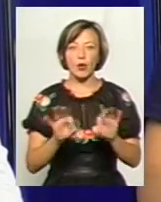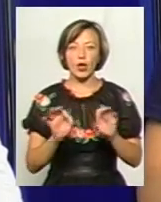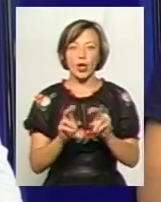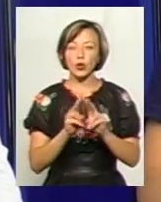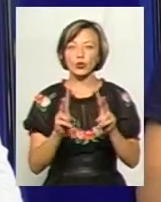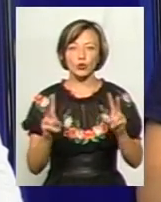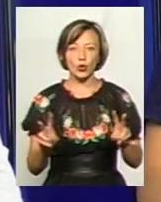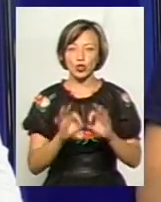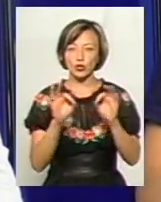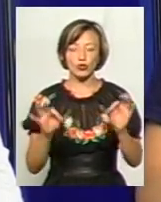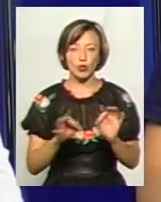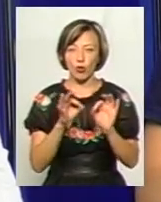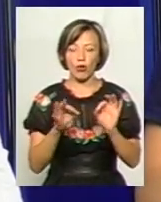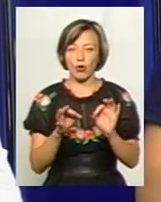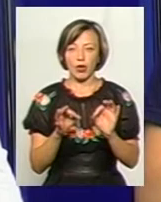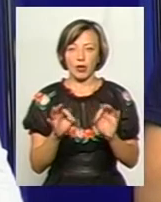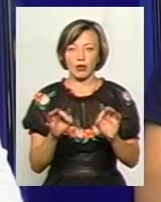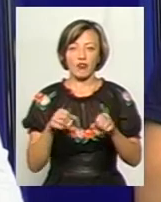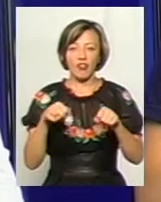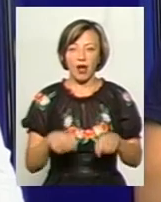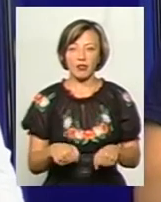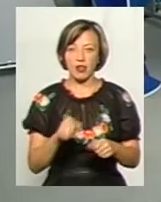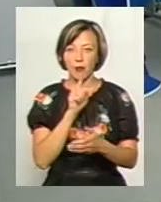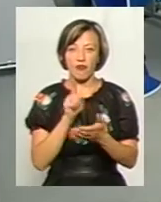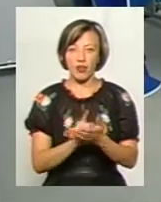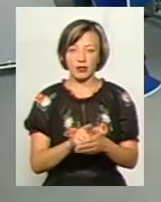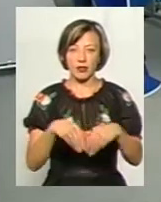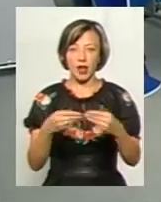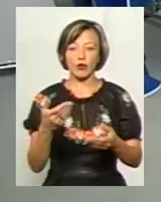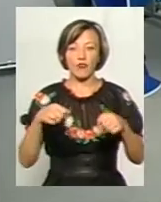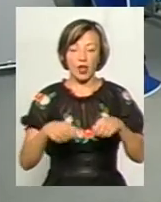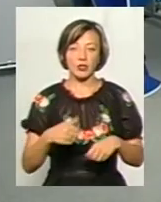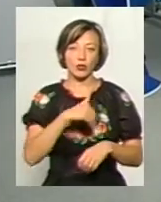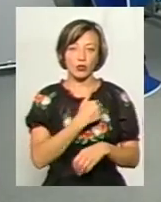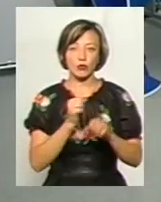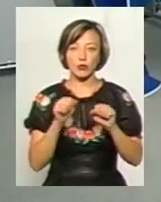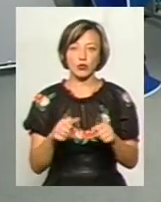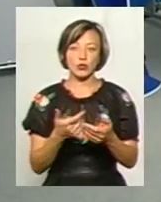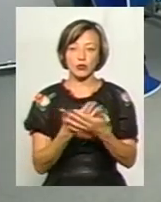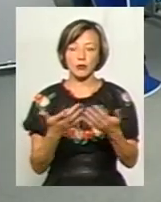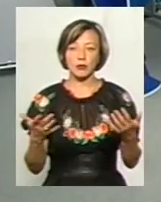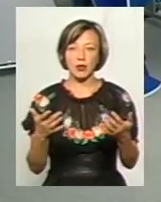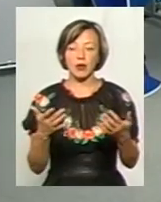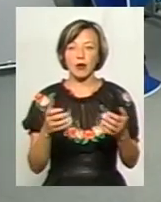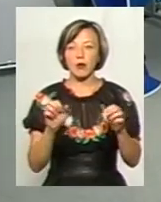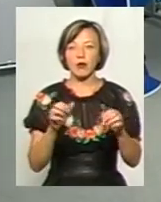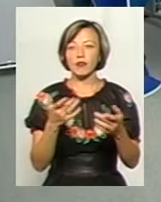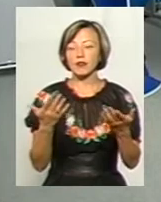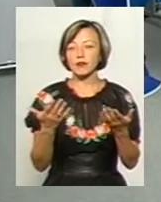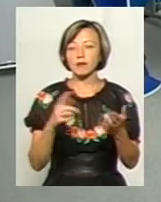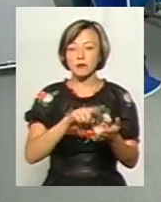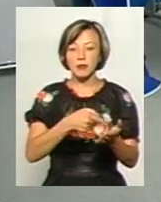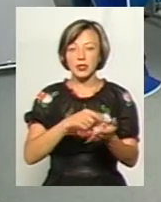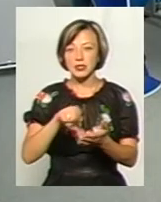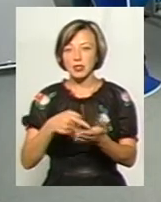ніхто нам не має нічого ставити. І особливо влада. Якщо влада захоче, вона може робити різноманітні майданчики. Це може робити в різних містах